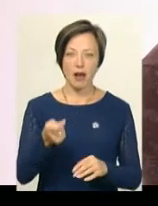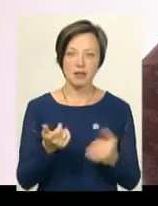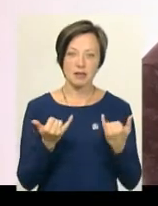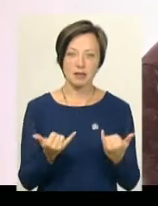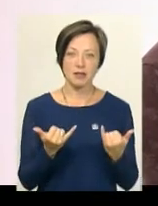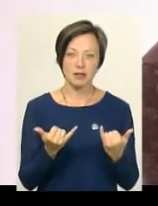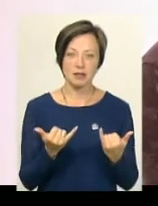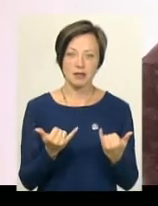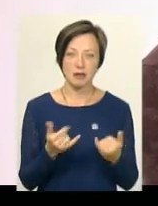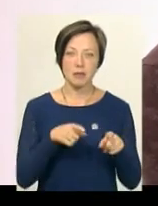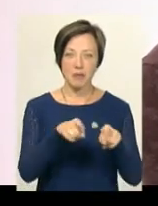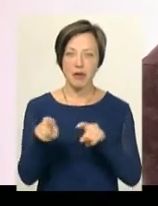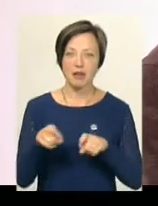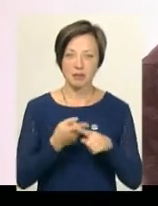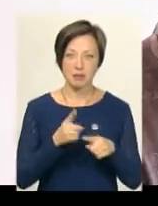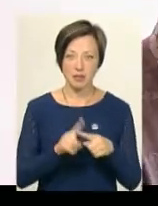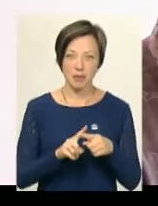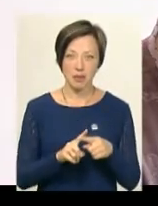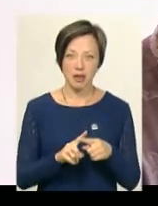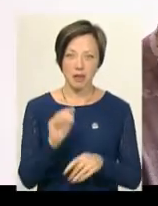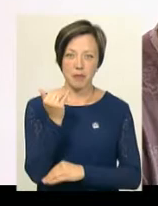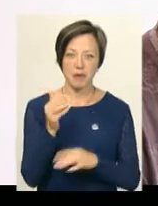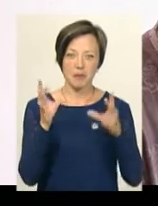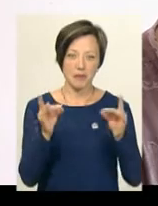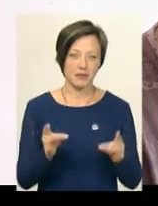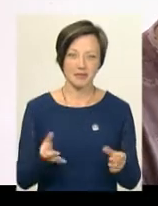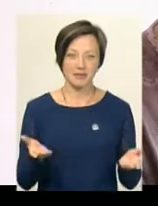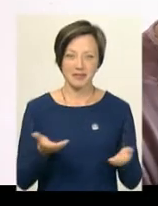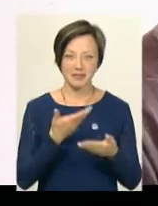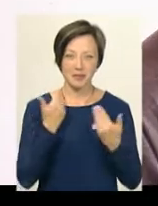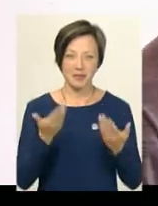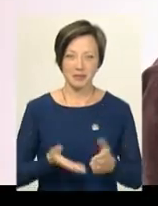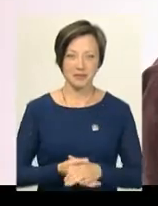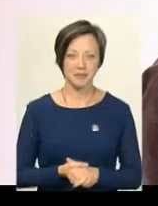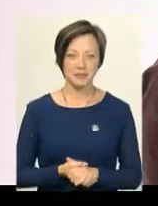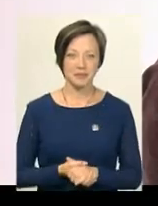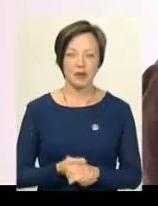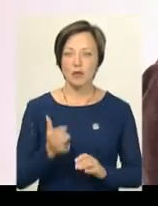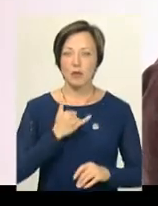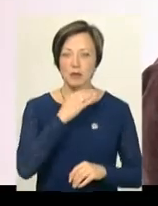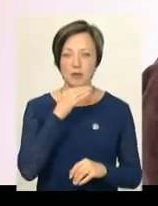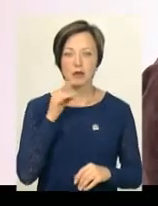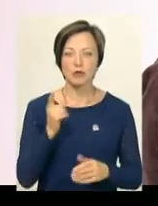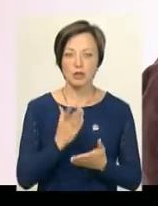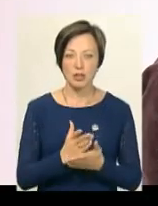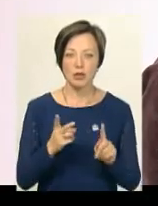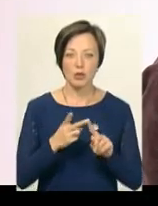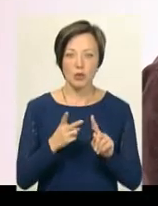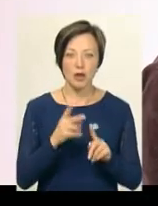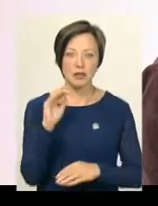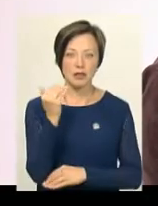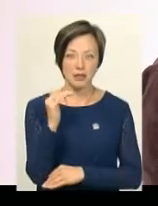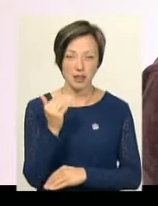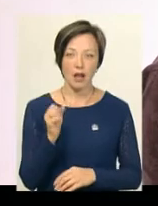зараз на СОСБІС, і бігати за тим бебі-боксом. Якийсь один обман з бебі-боксом. У мене багато чого є, у мене друга дитина,